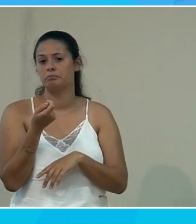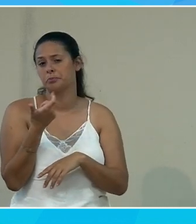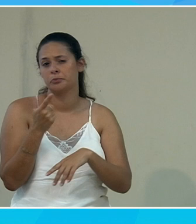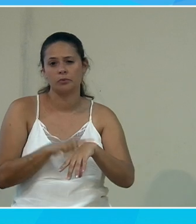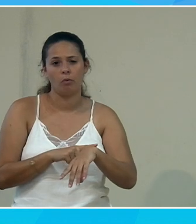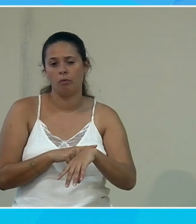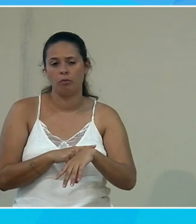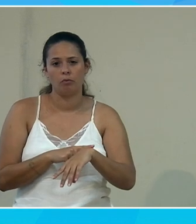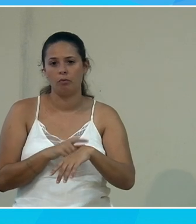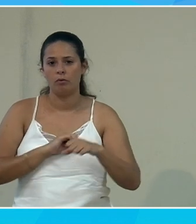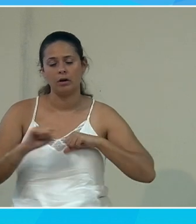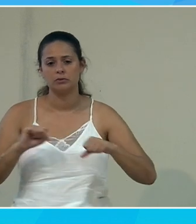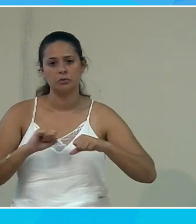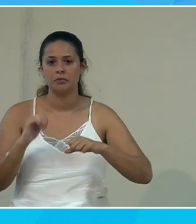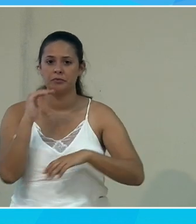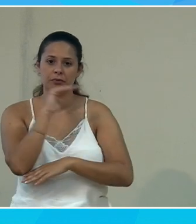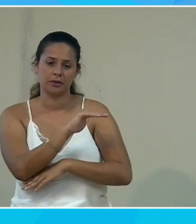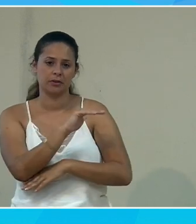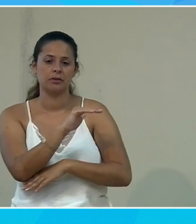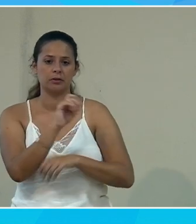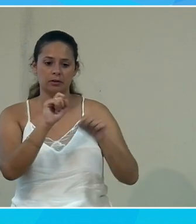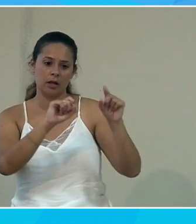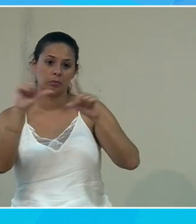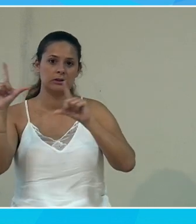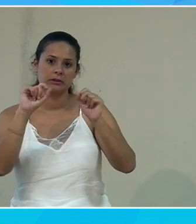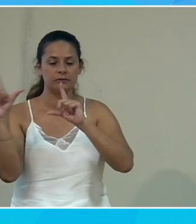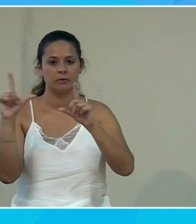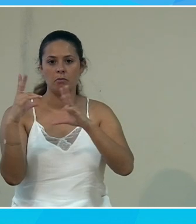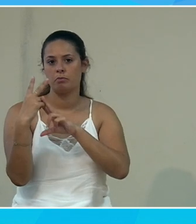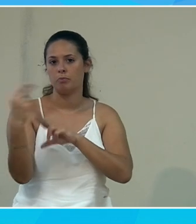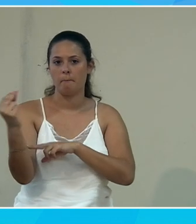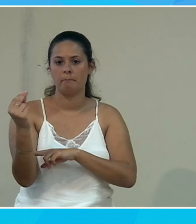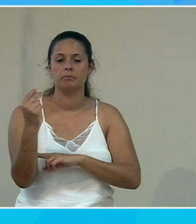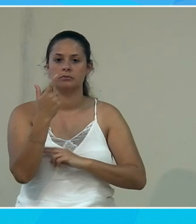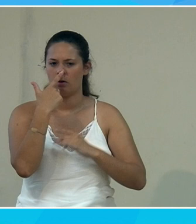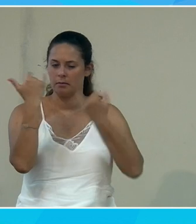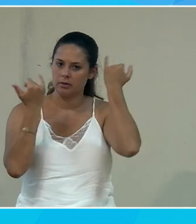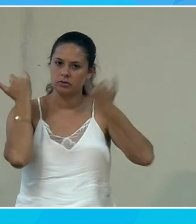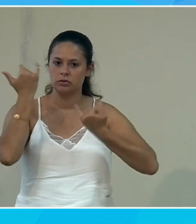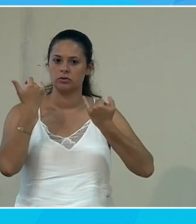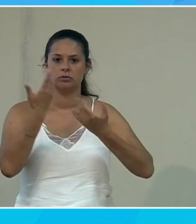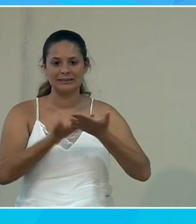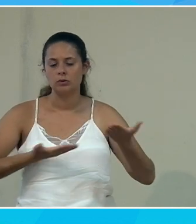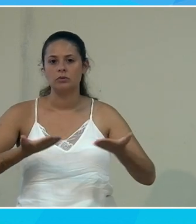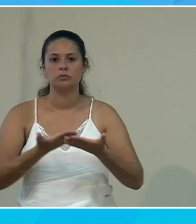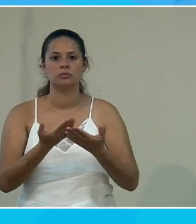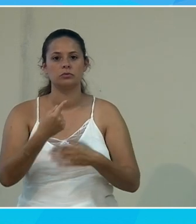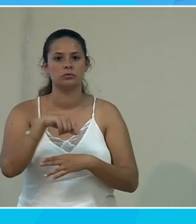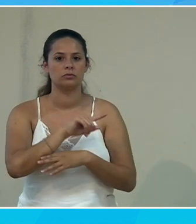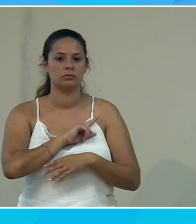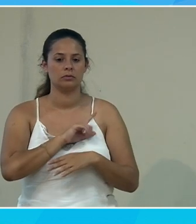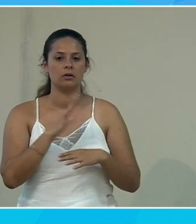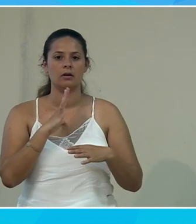'action de pouvoir avoir un diapositive qui est propre donc imaginez vous dans la situation où vous avez une